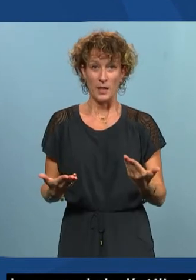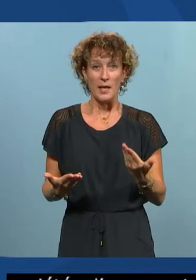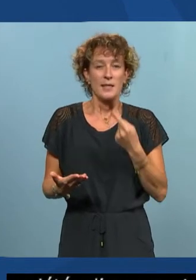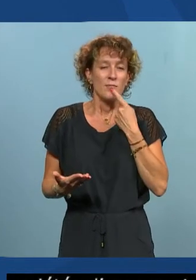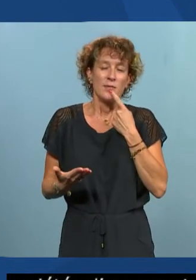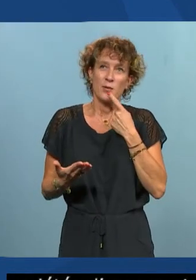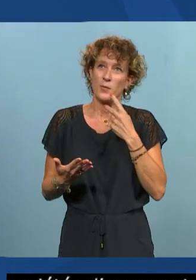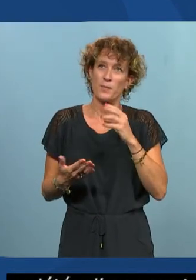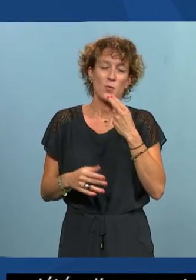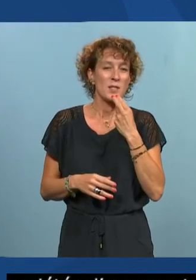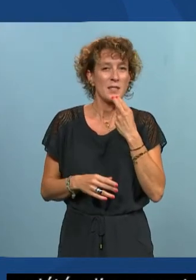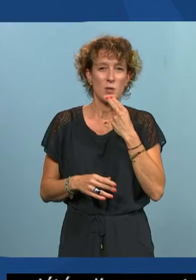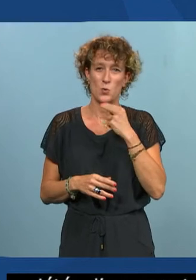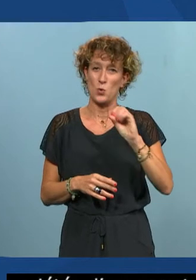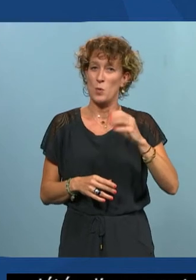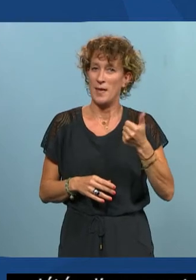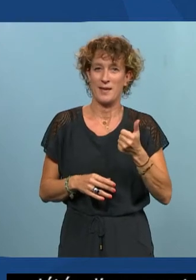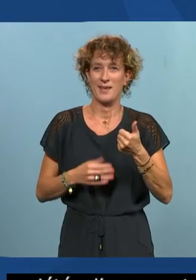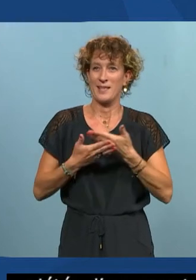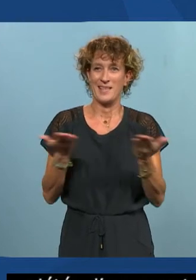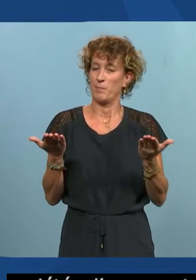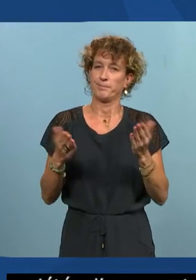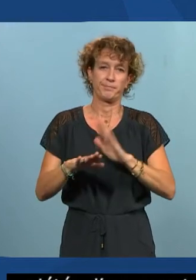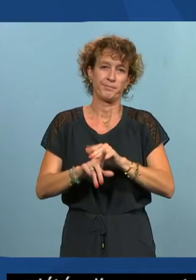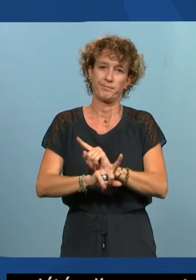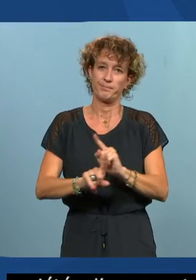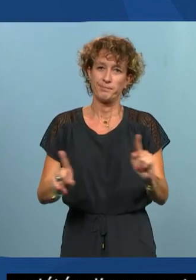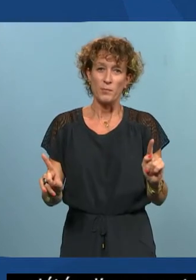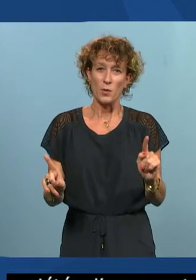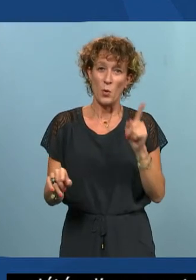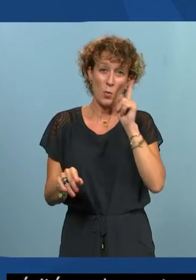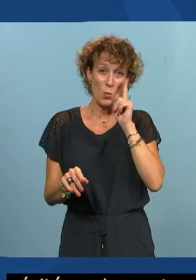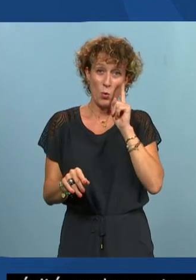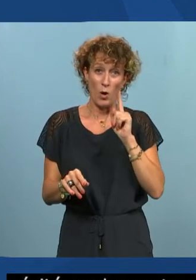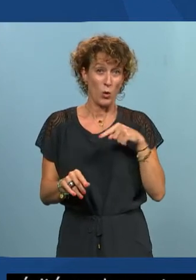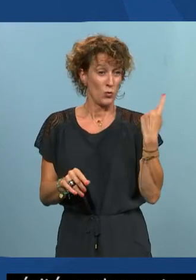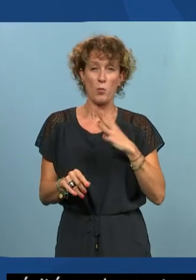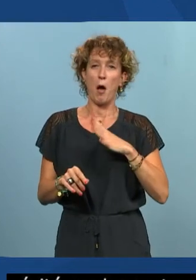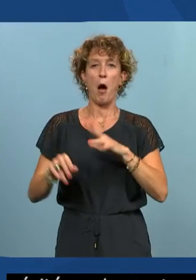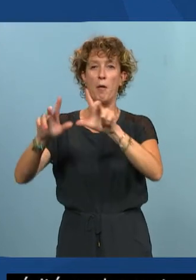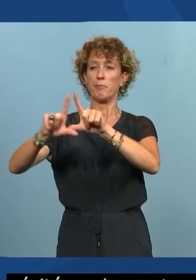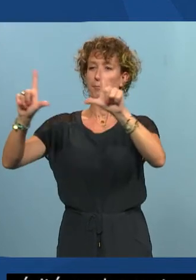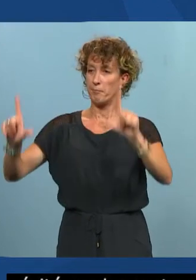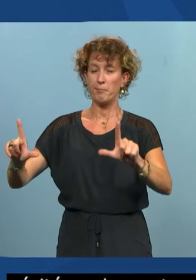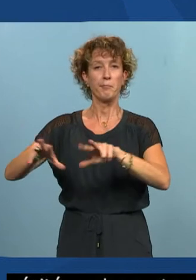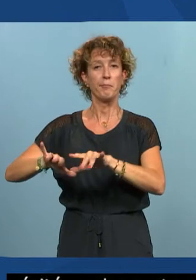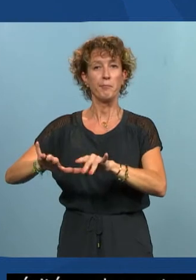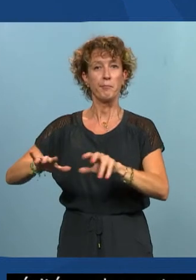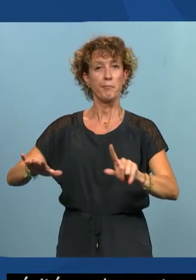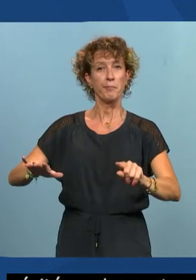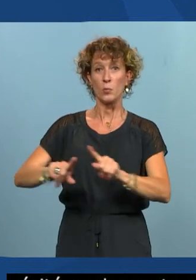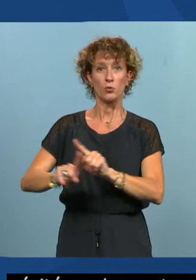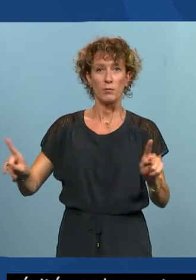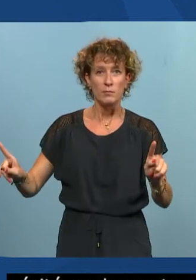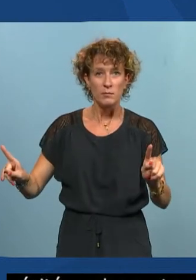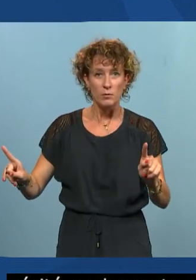numérique il n pas si simple que ça dans le sens où on n'est pas tous face à un ordinateur, un clavier, une souris. Pour certains, si, mais